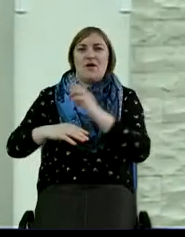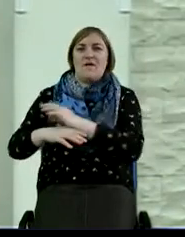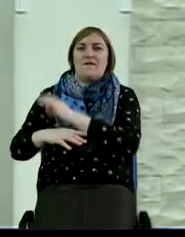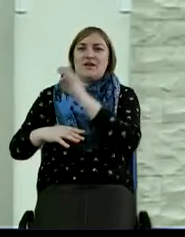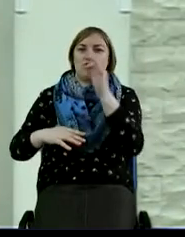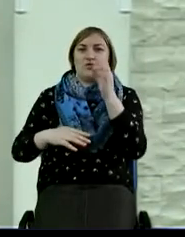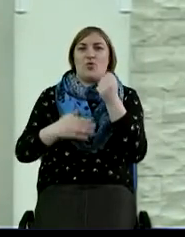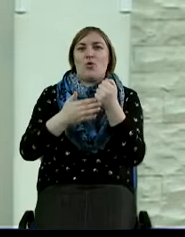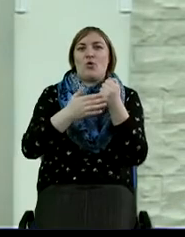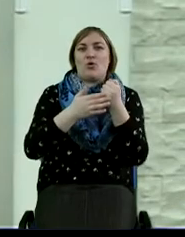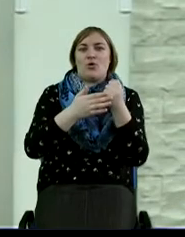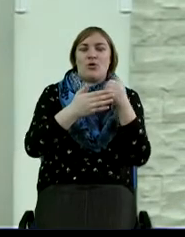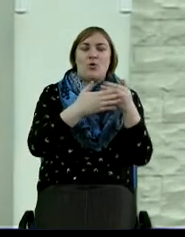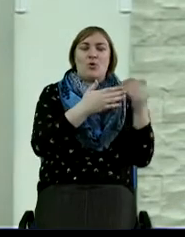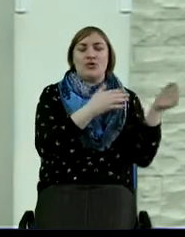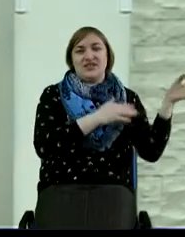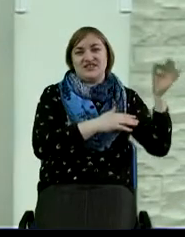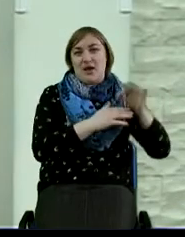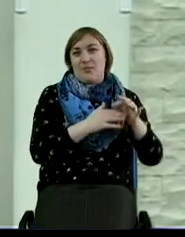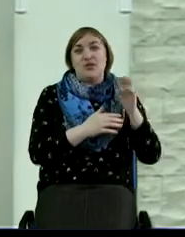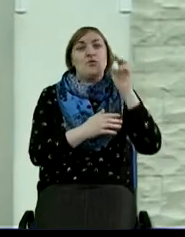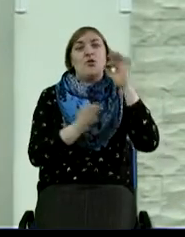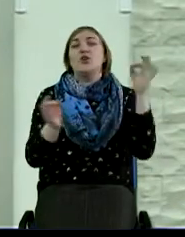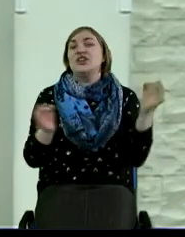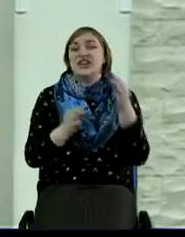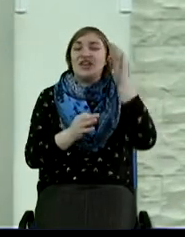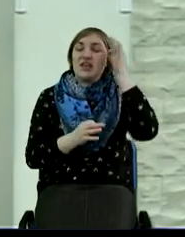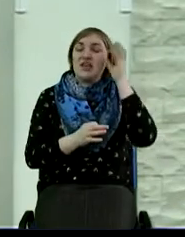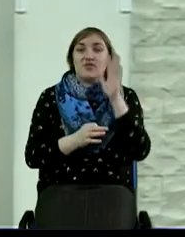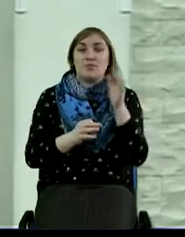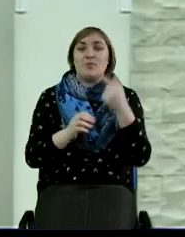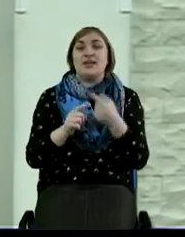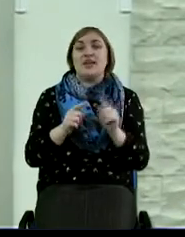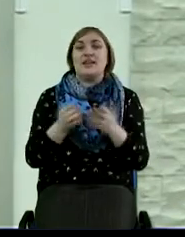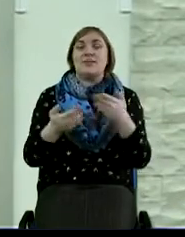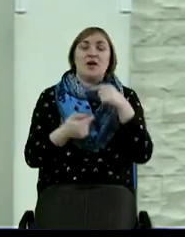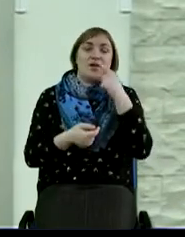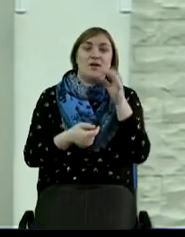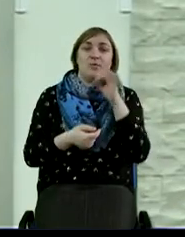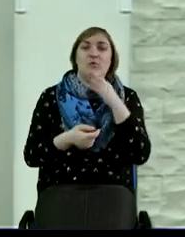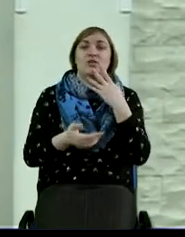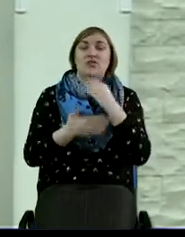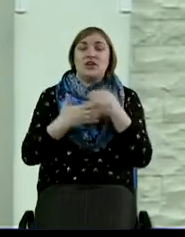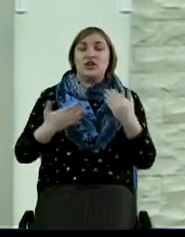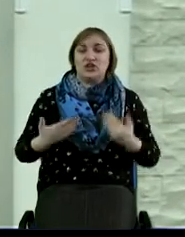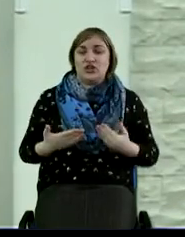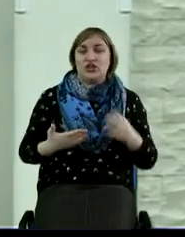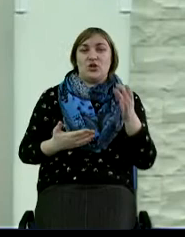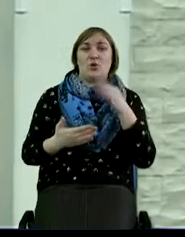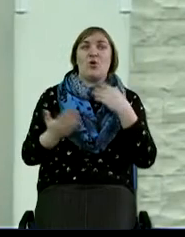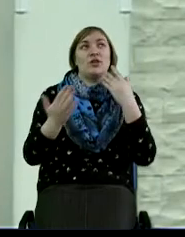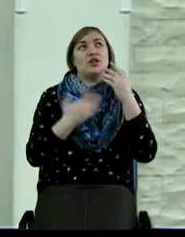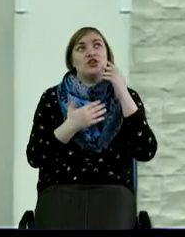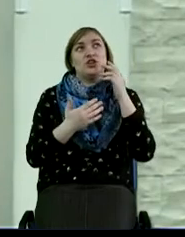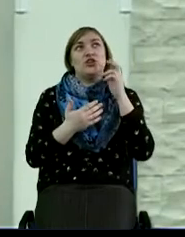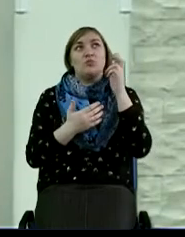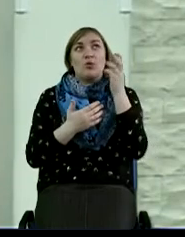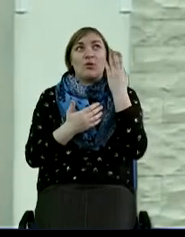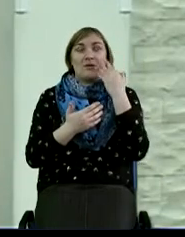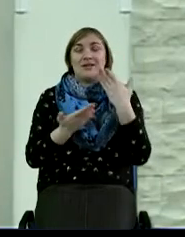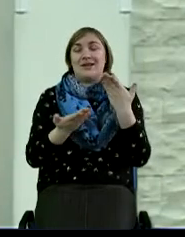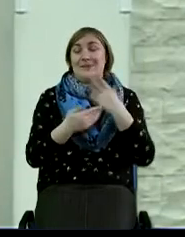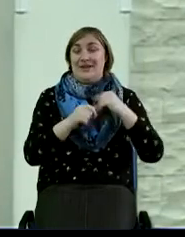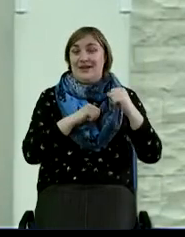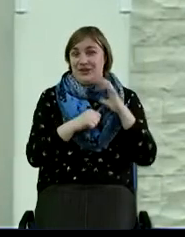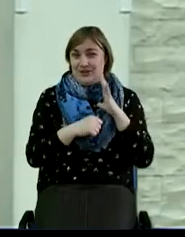вспомнит их. Но когда мы, это мы говорим по отношению нашей жизни, по отношению к Богу, как мы грешили пред Богом, но когда мы